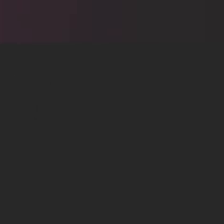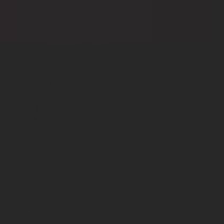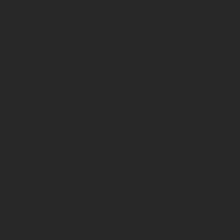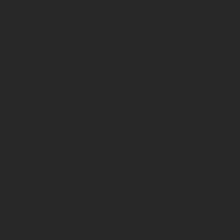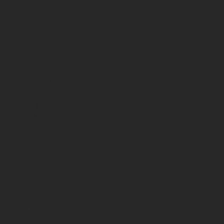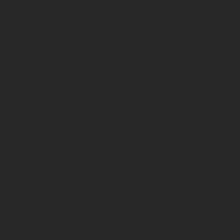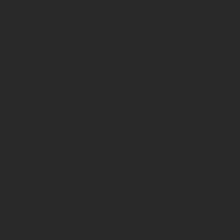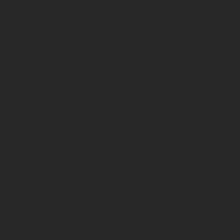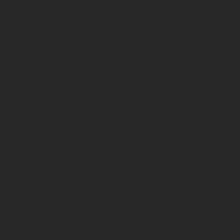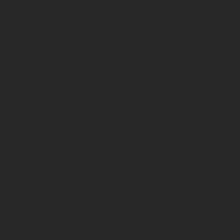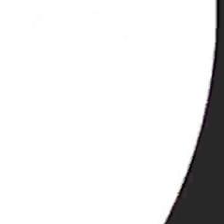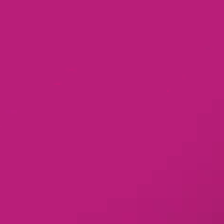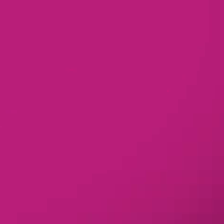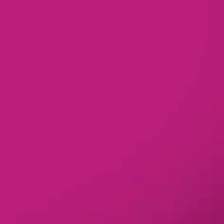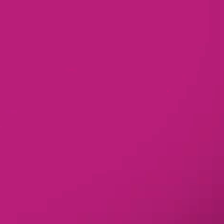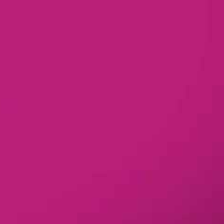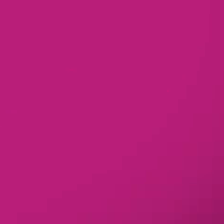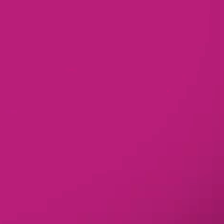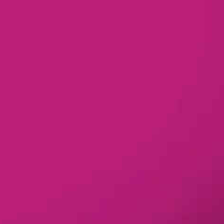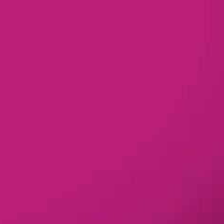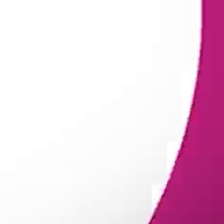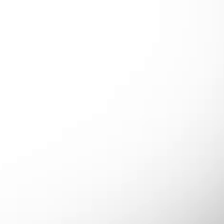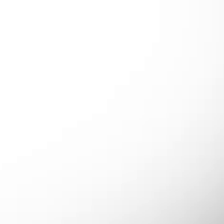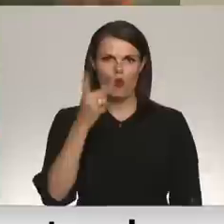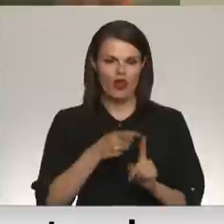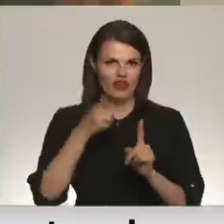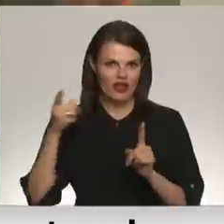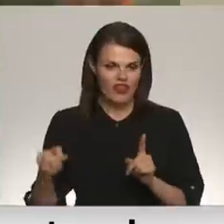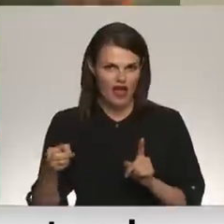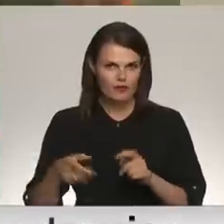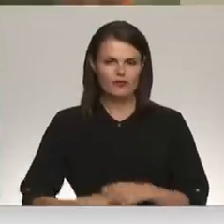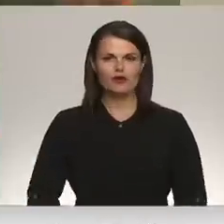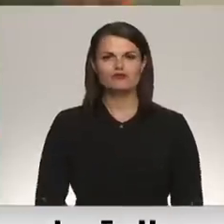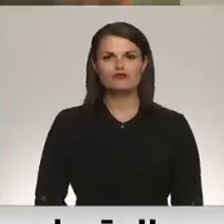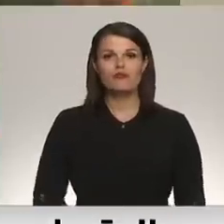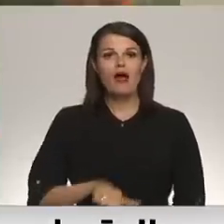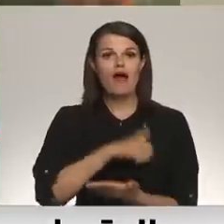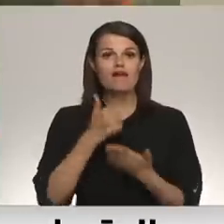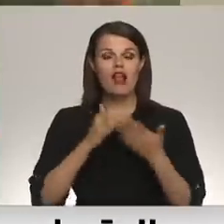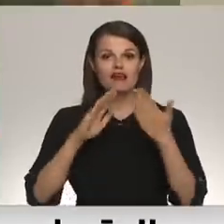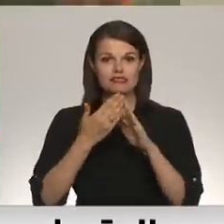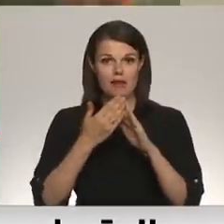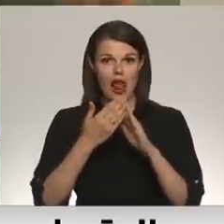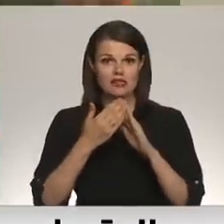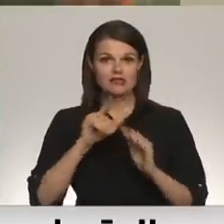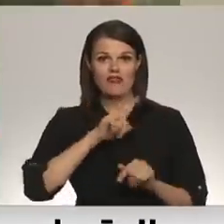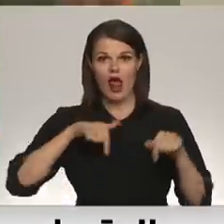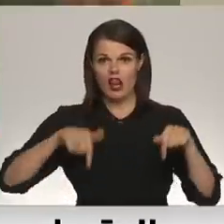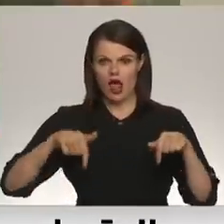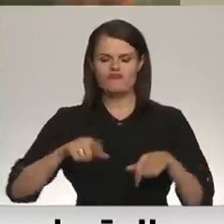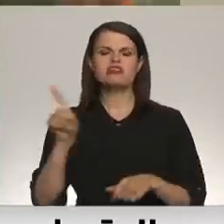Re, visi ēters ir te! Galspilsētāji Latvijā ir plāns, kā